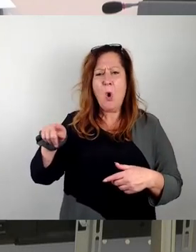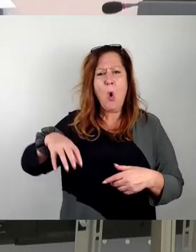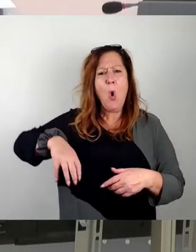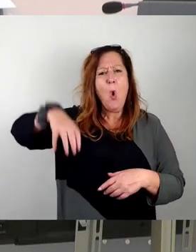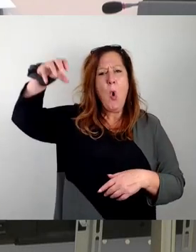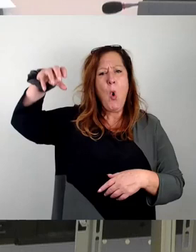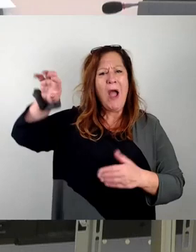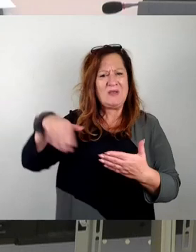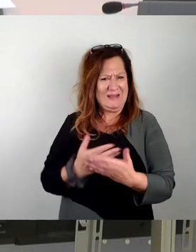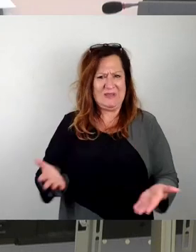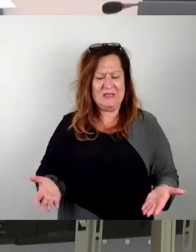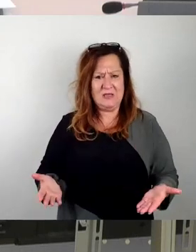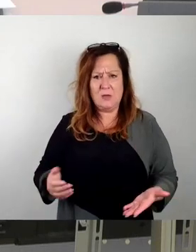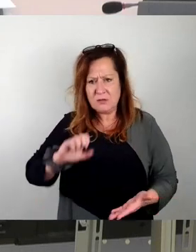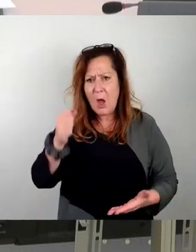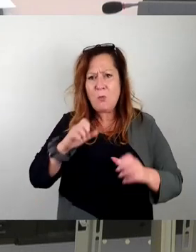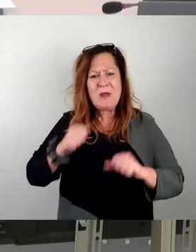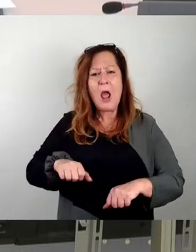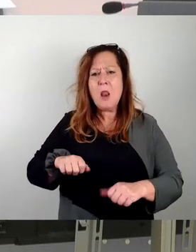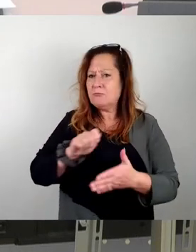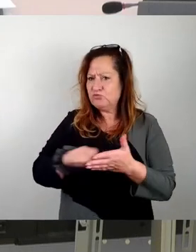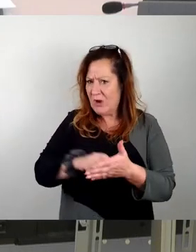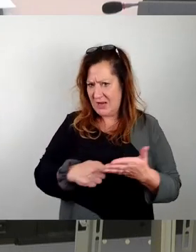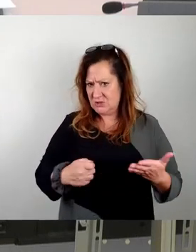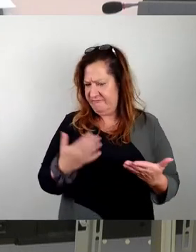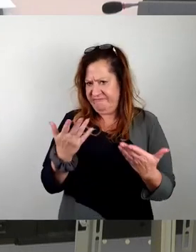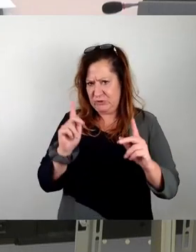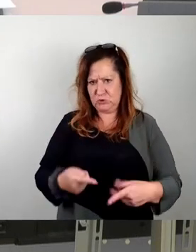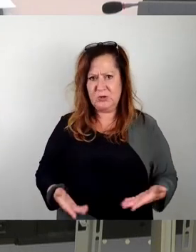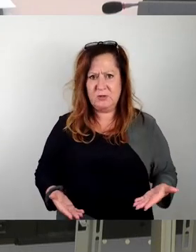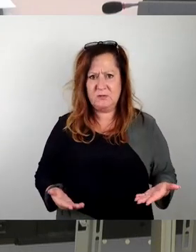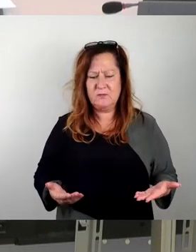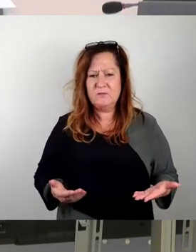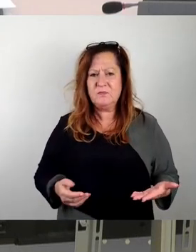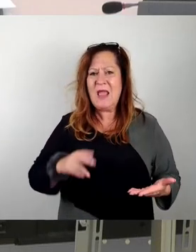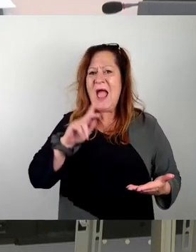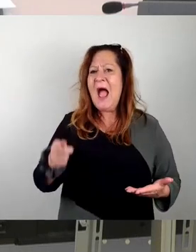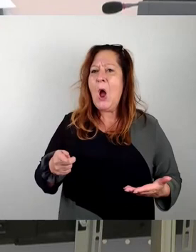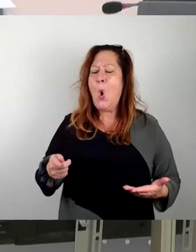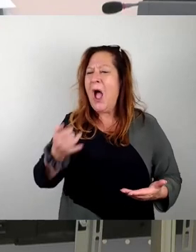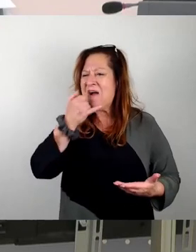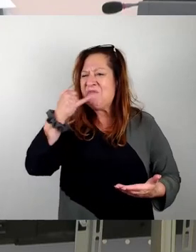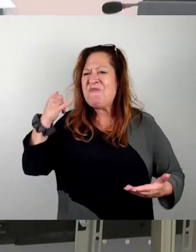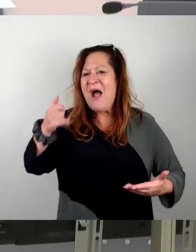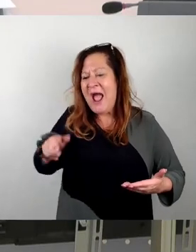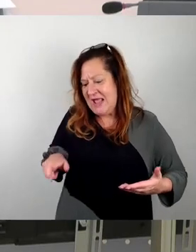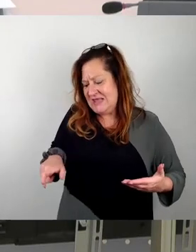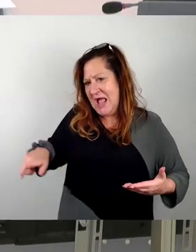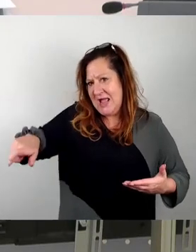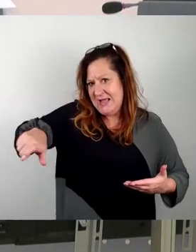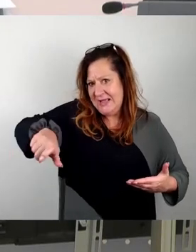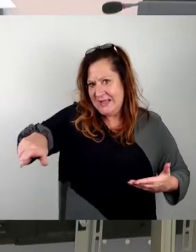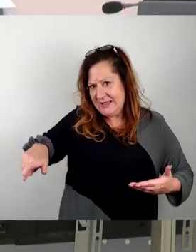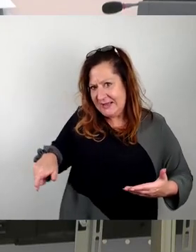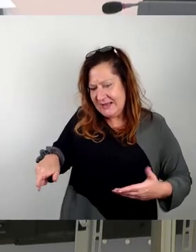weil was soll es dann dort drin? Und die Frage, mir ist auch nicht bei dem Weiseritz-Vorangebiet eingängig gewesen,